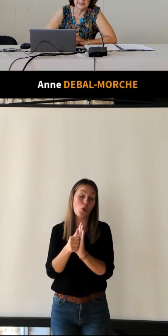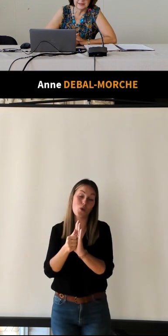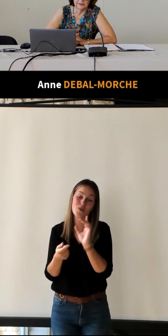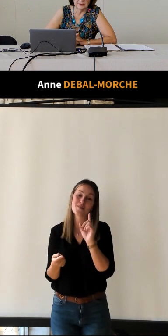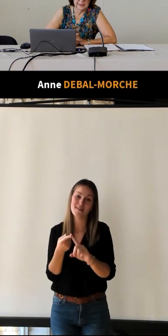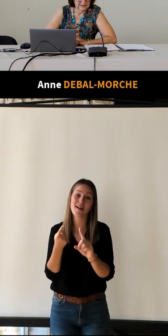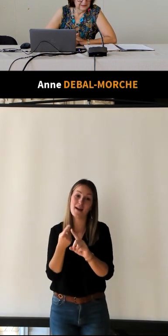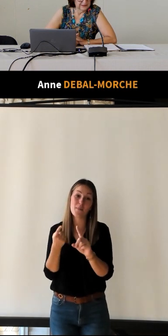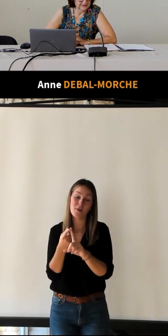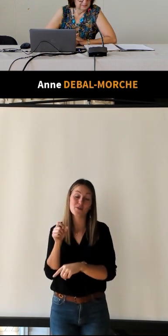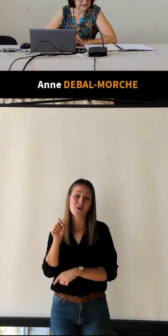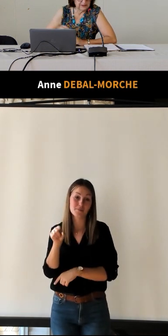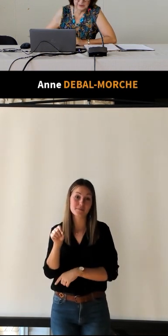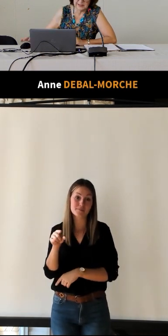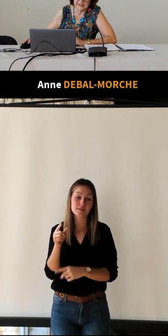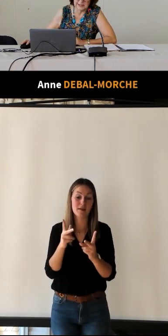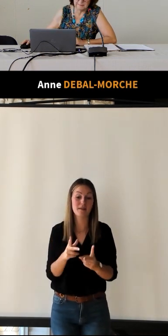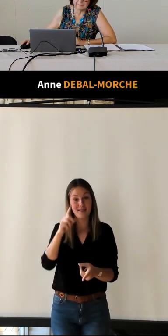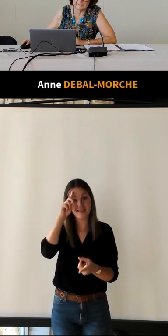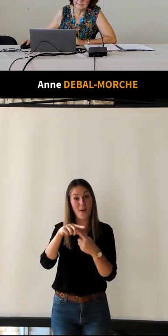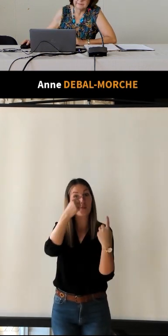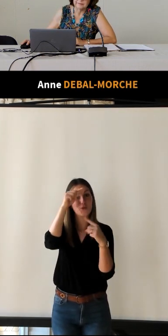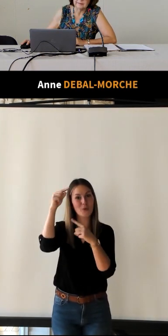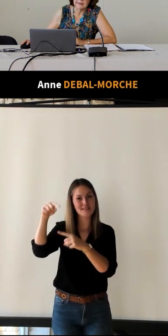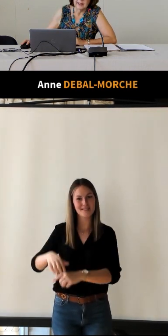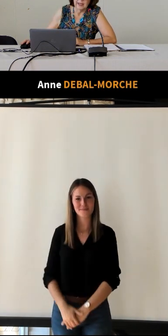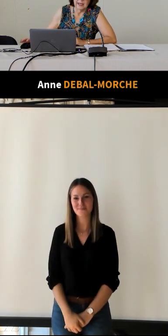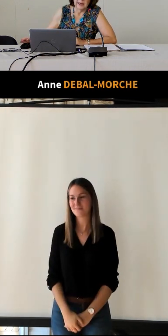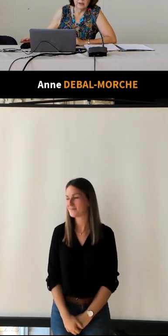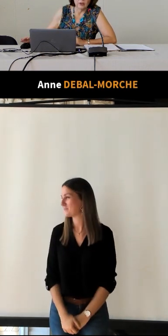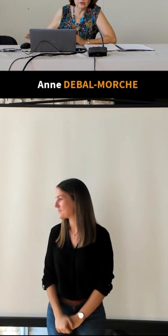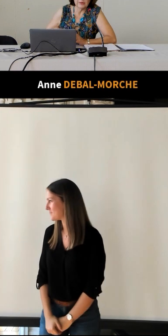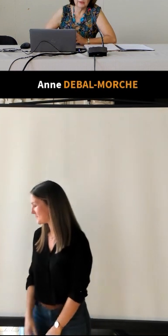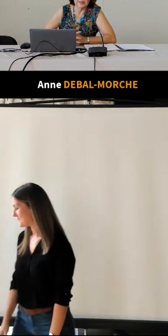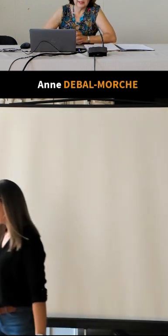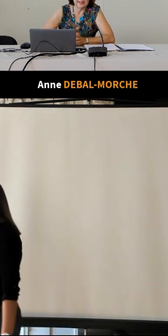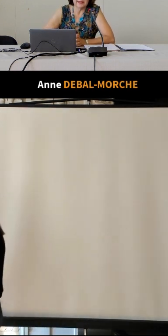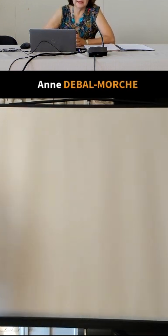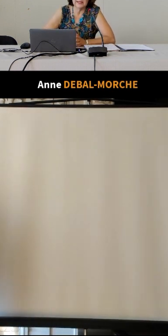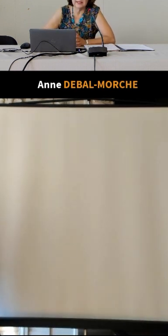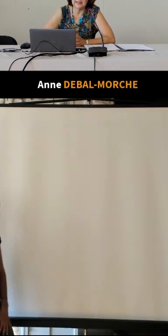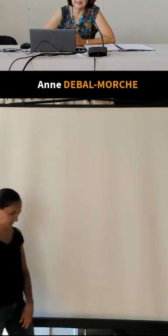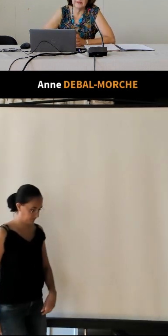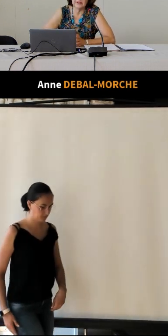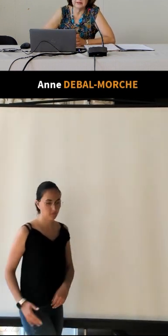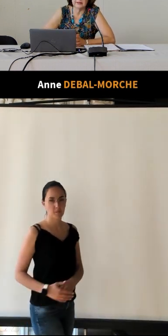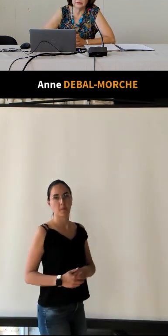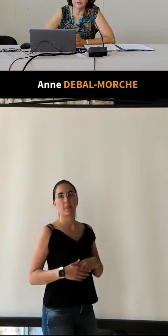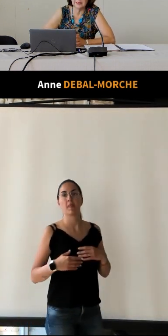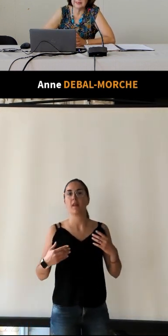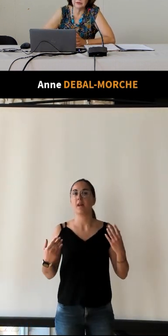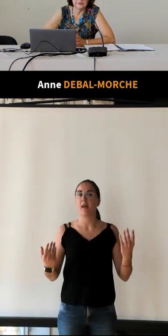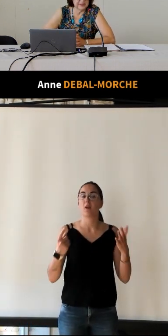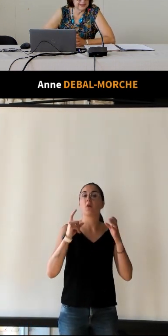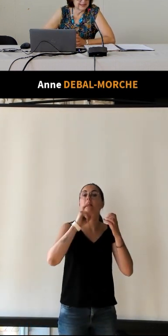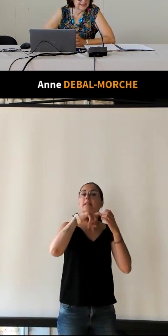aussi dans cette partie touristique. Alors, ensuite, le syndicat d'initiative de